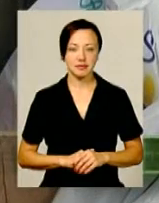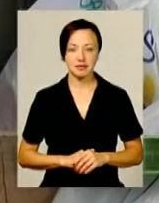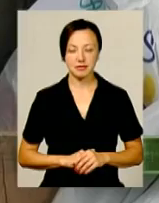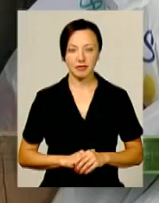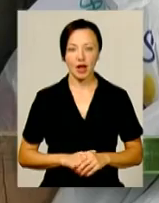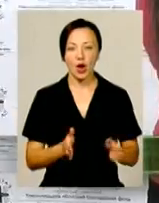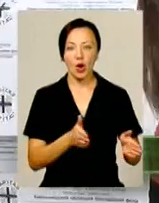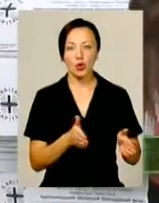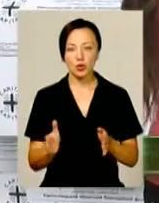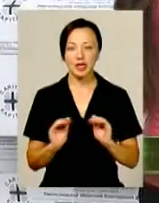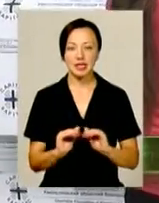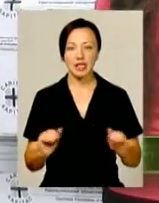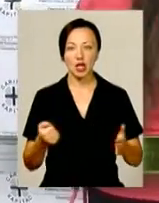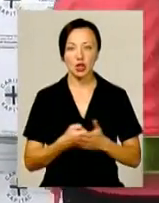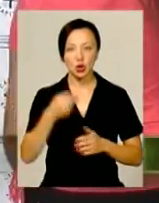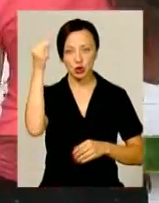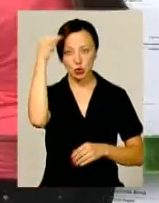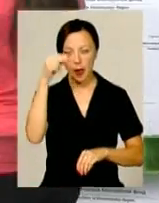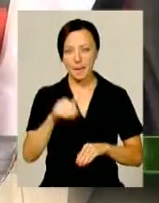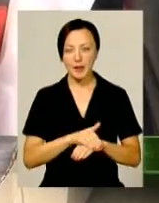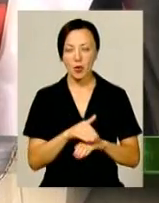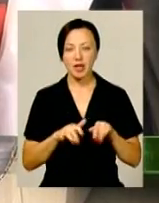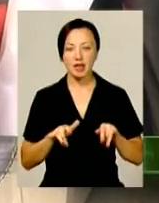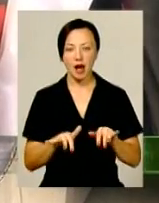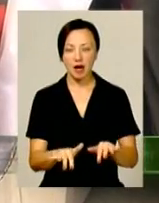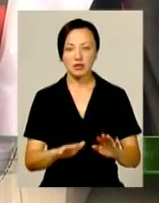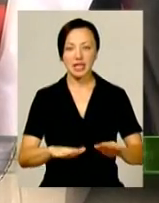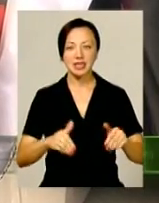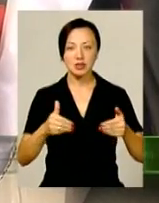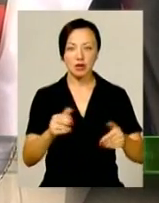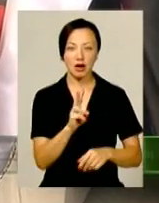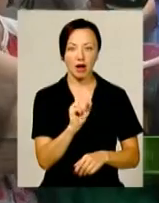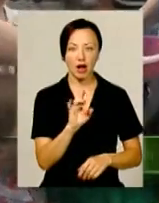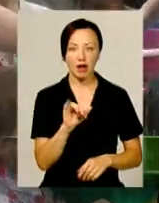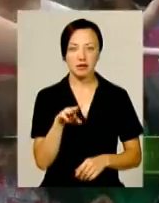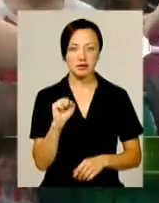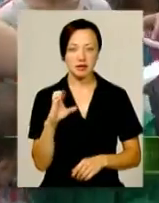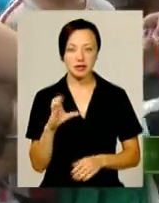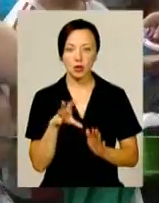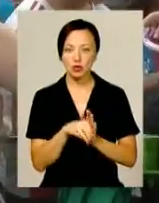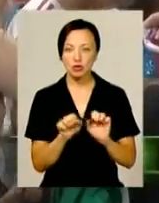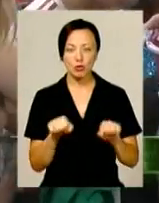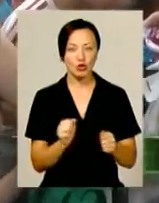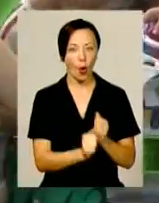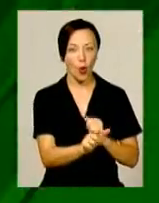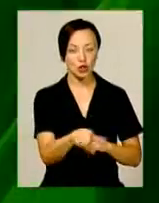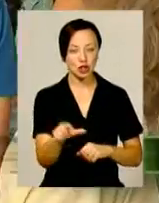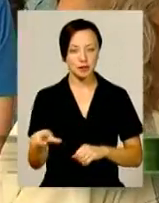Готуємо дітей до школи. До благодійної акції, ініційованої карітасом, долучитися може кожен.